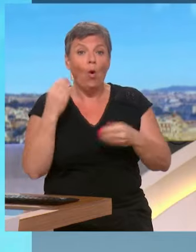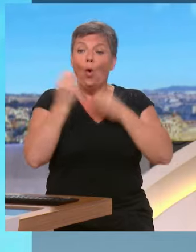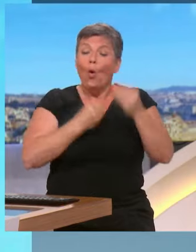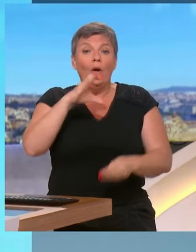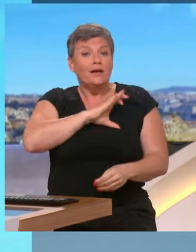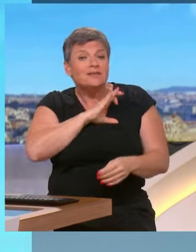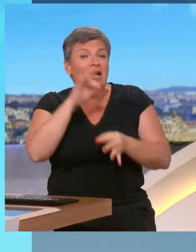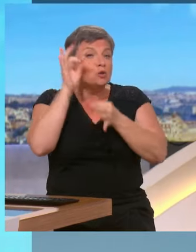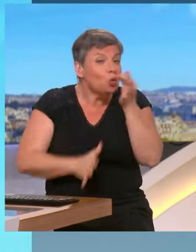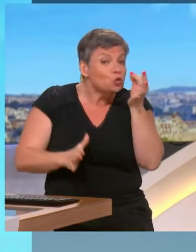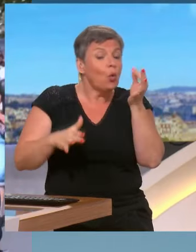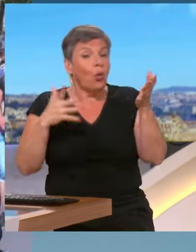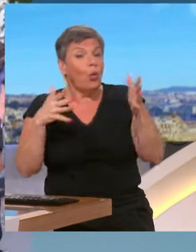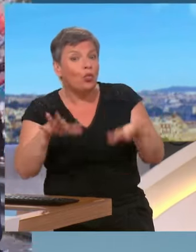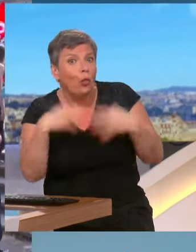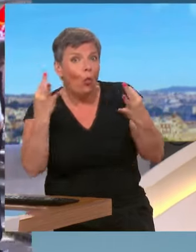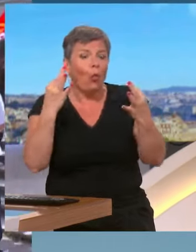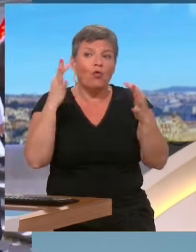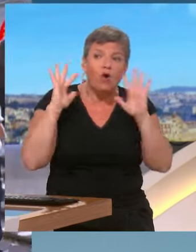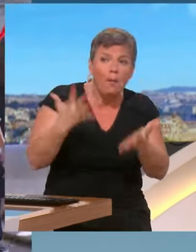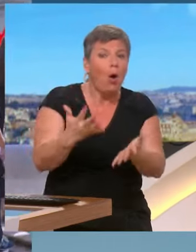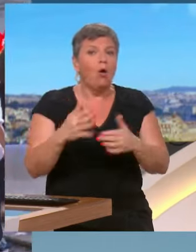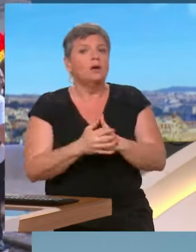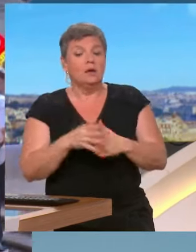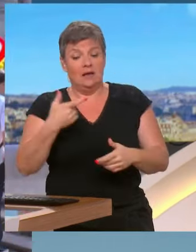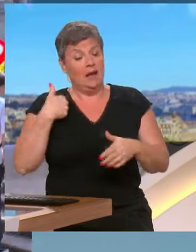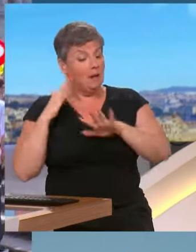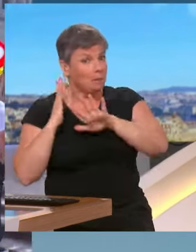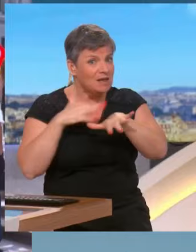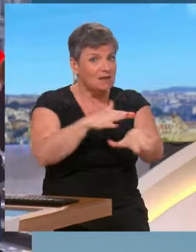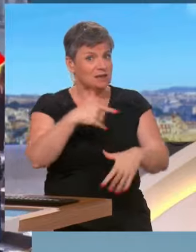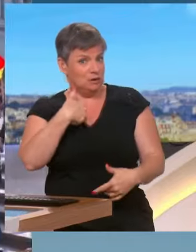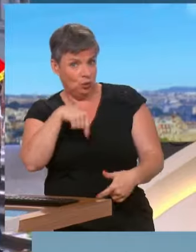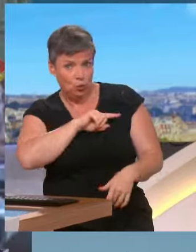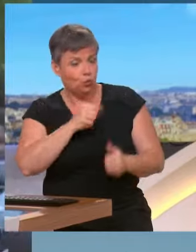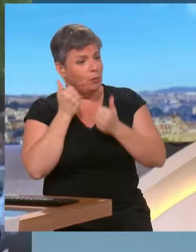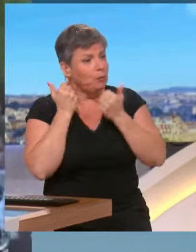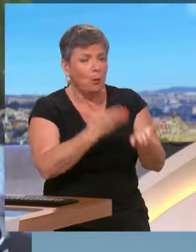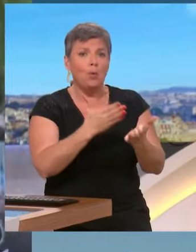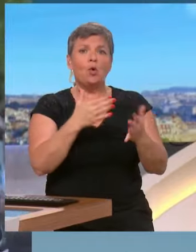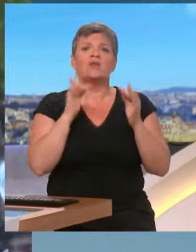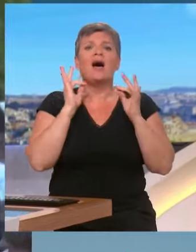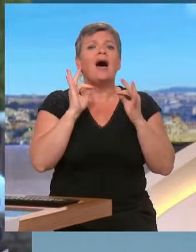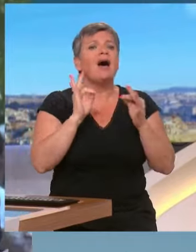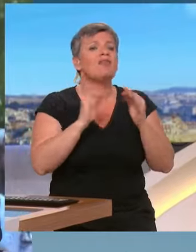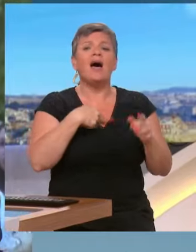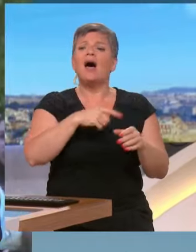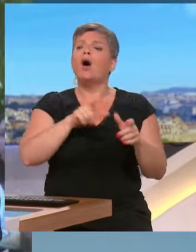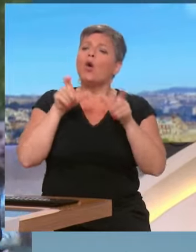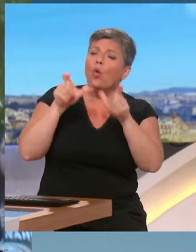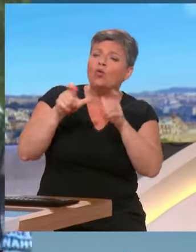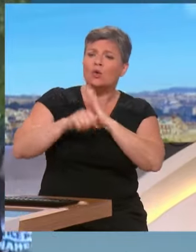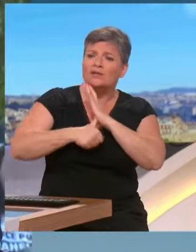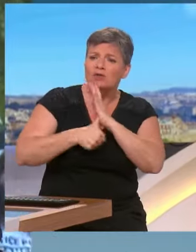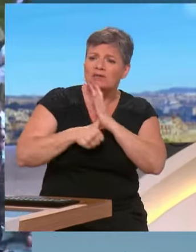débouchés. Et ce qu'on propose avec cette marche, c'est à la fois de mettre en place des récipicés dans les contrôles d'identité pour mettre fin en discrimination, une